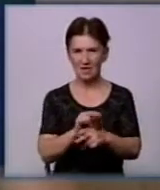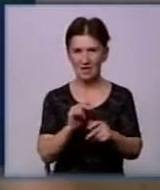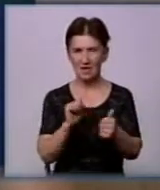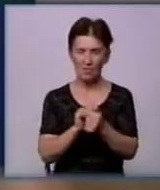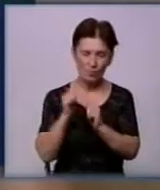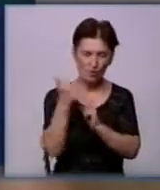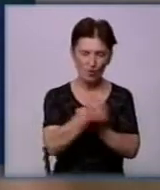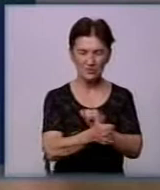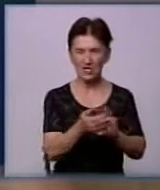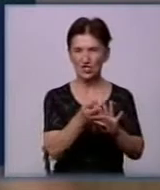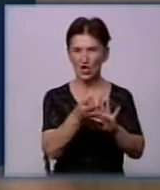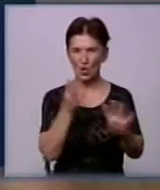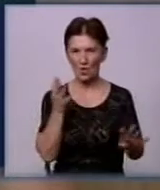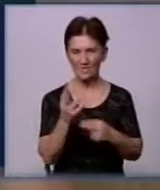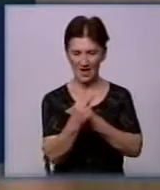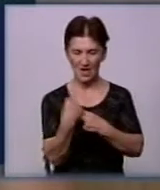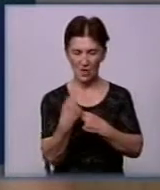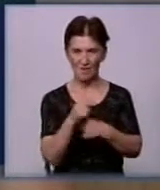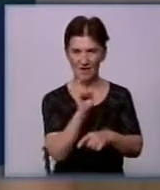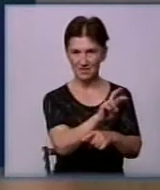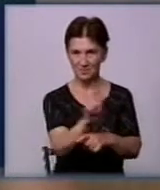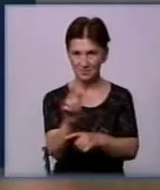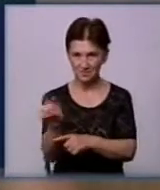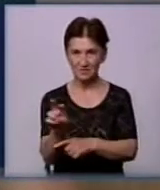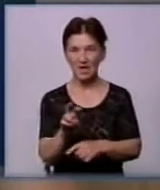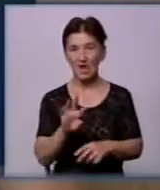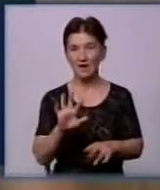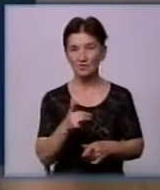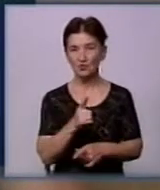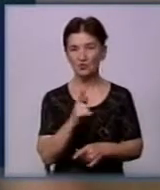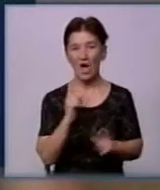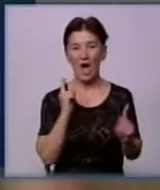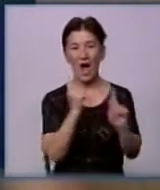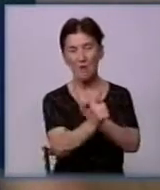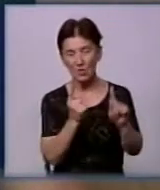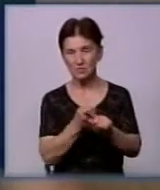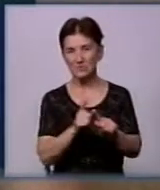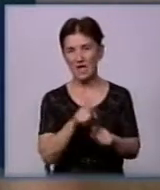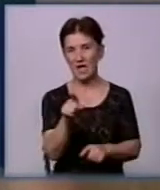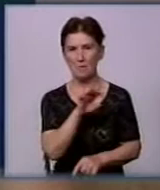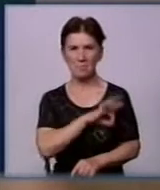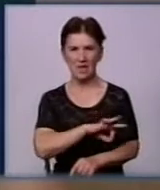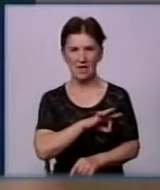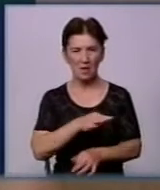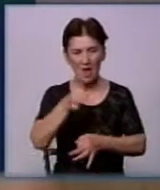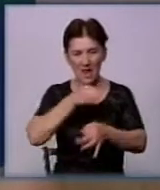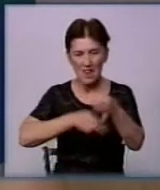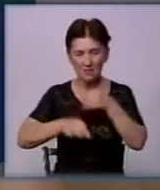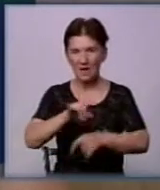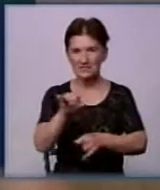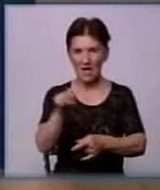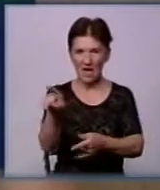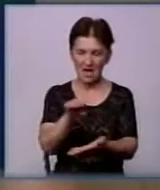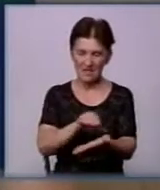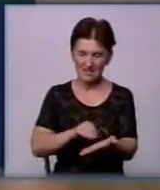належать до комунальної власності міста. В разі амбулаторного лікування це пільгове забезпечення ліками за рецептами лікарів.